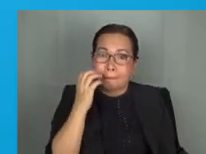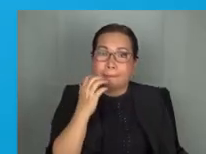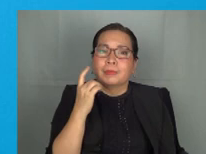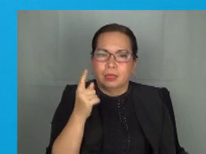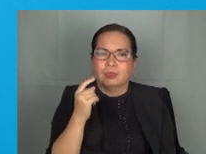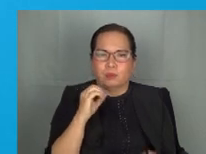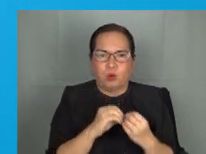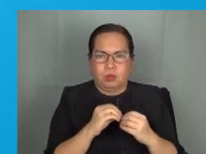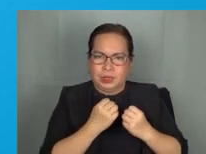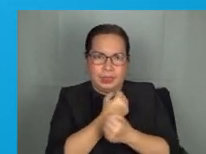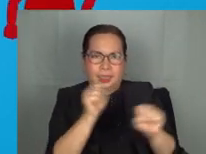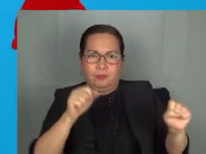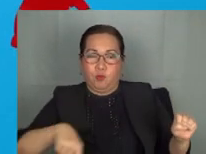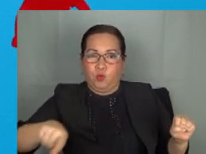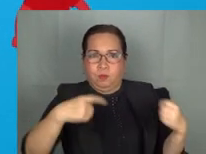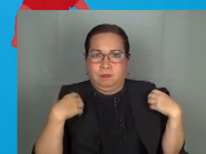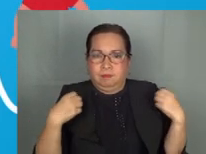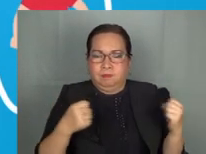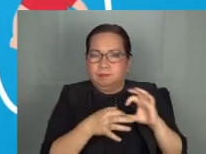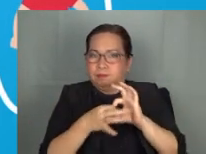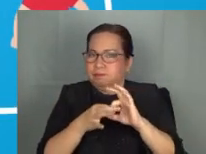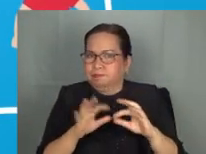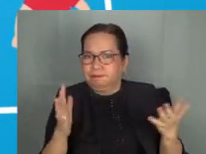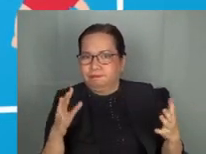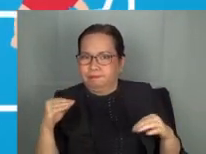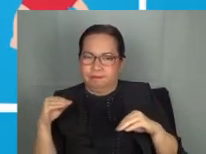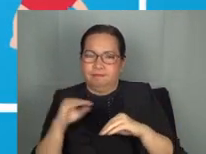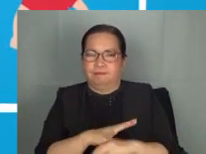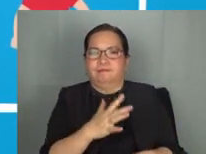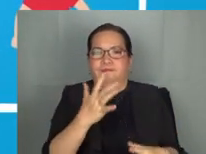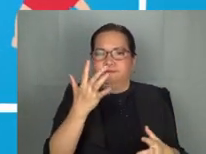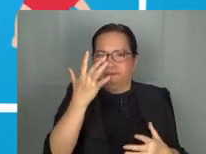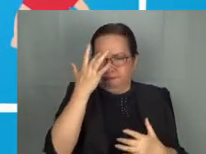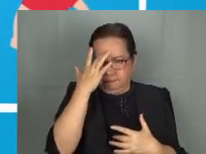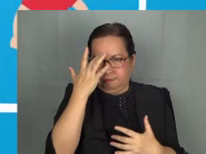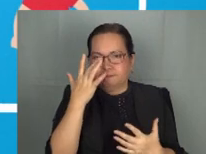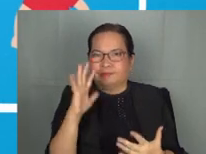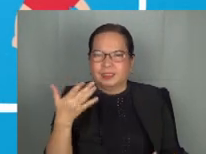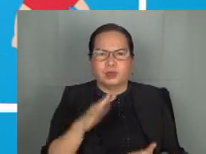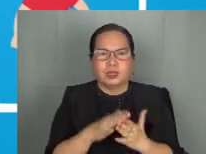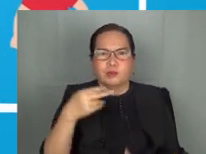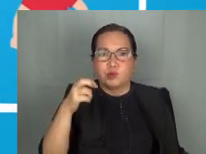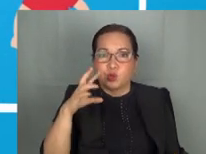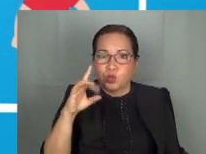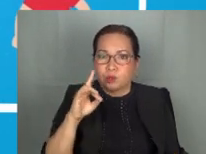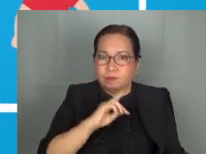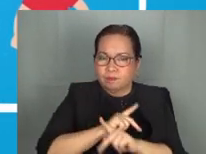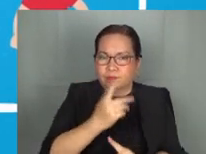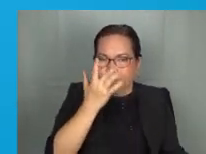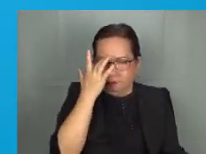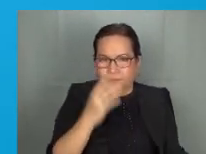hindi lalong kakalat ang virus, mapaigding ang proteksyon sa mga bata at masiguro ang herd immunity.